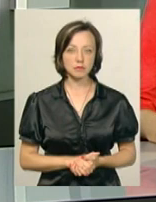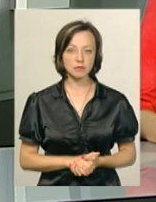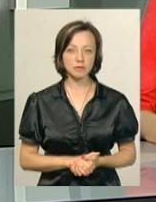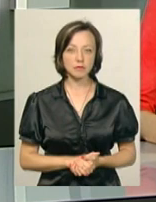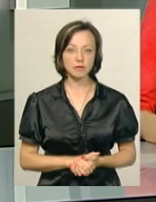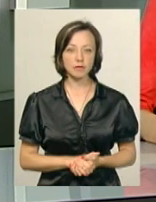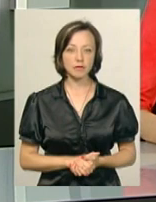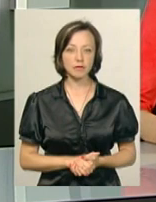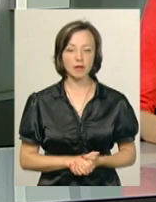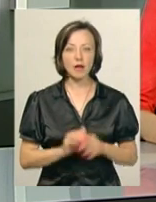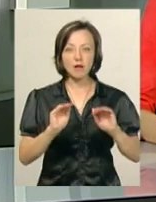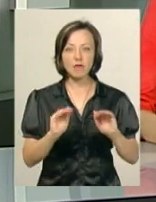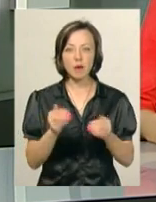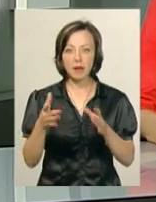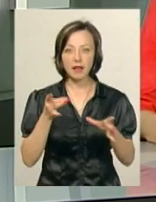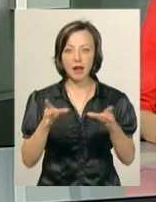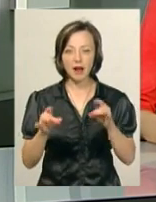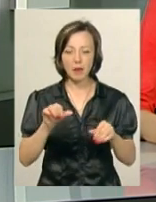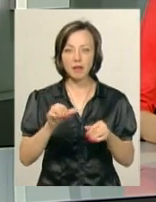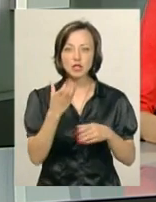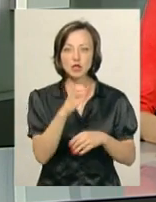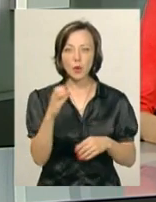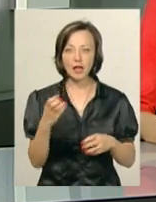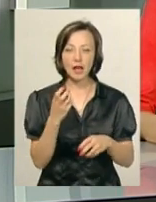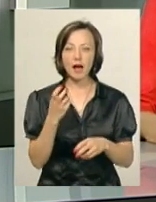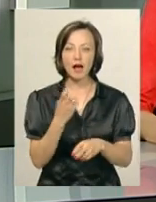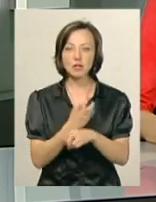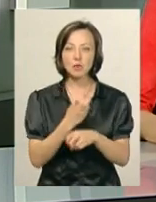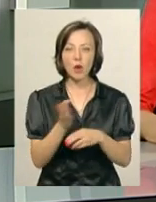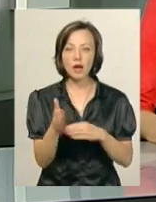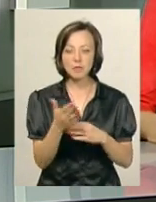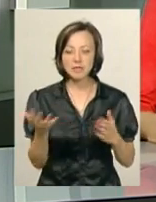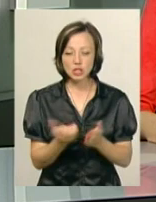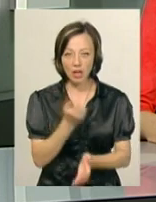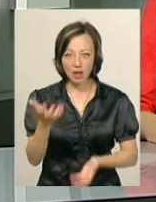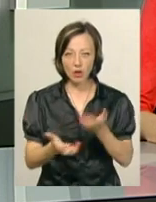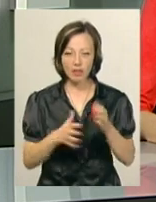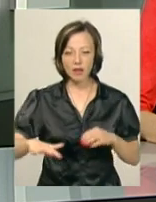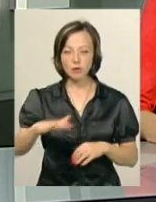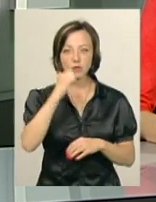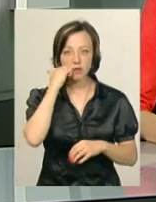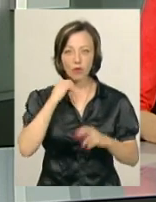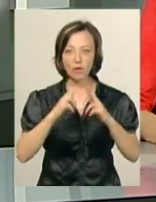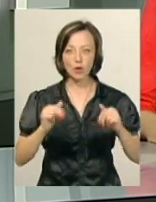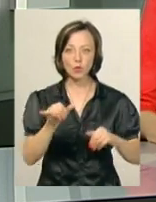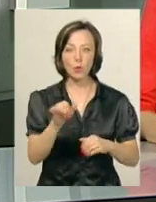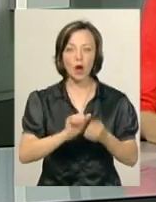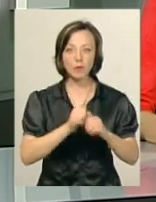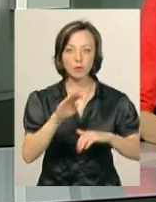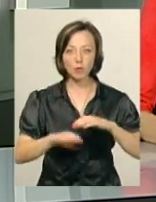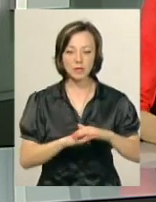Фрагменти кераміки та сотні риб'ячих кісток знайшли археологи на території Старої фортеці у Кам'янці-Подільському.